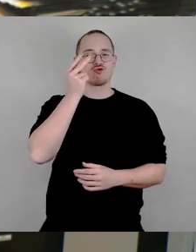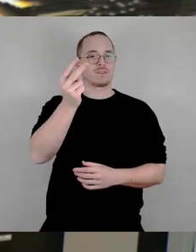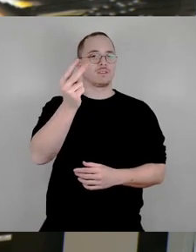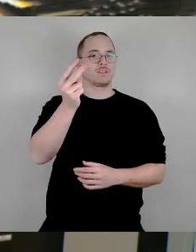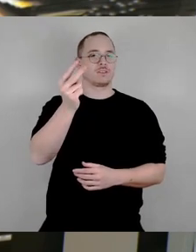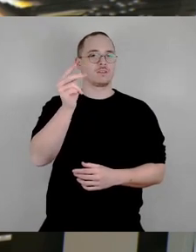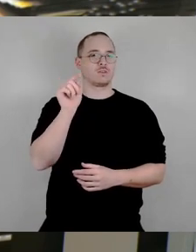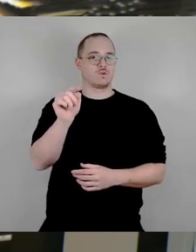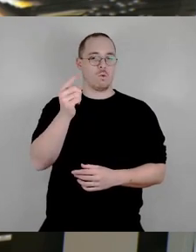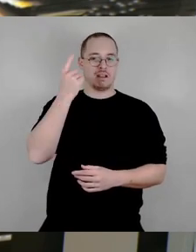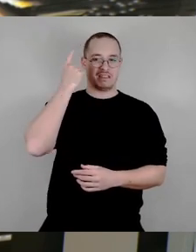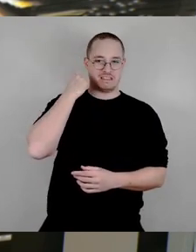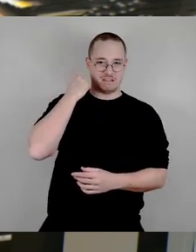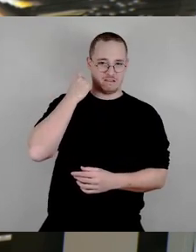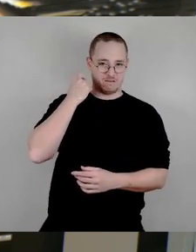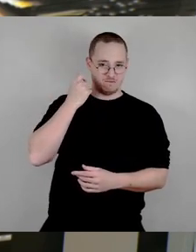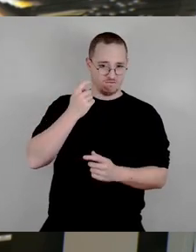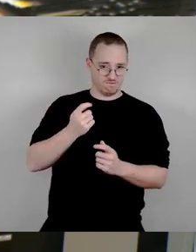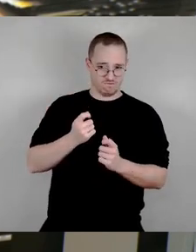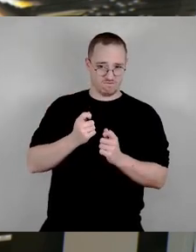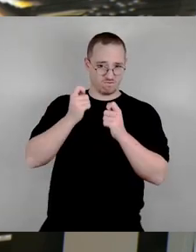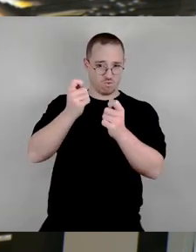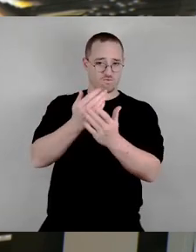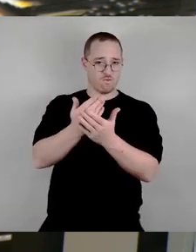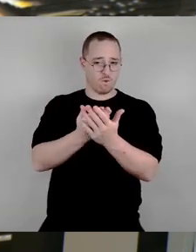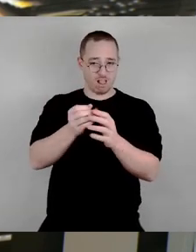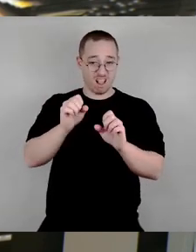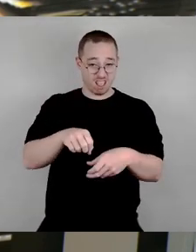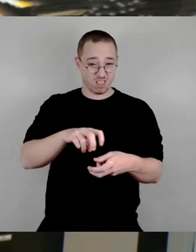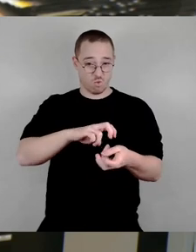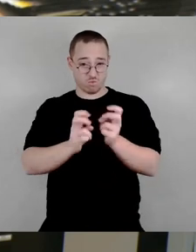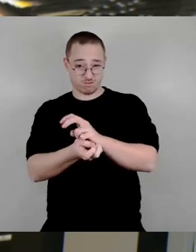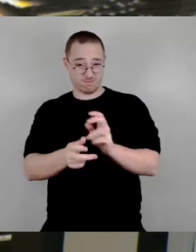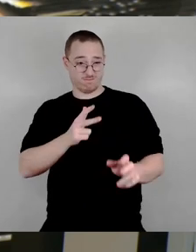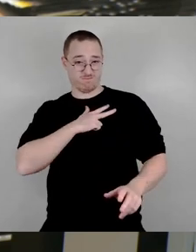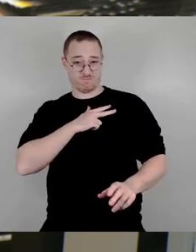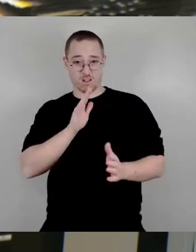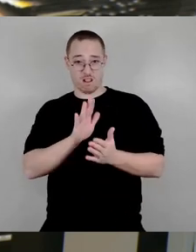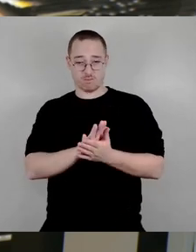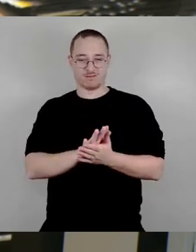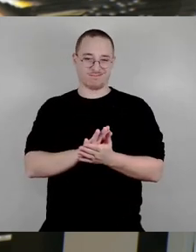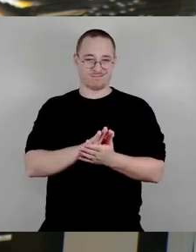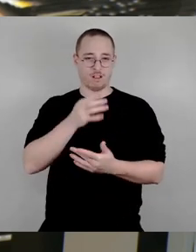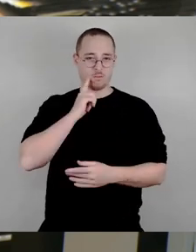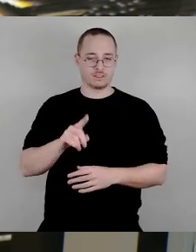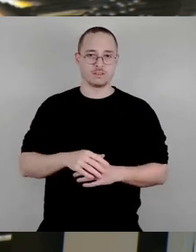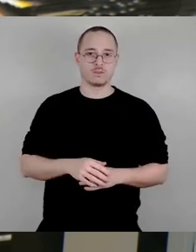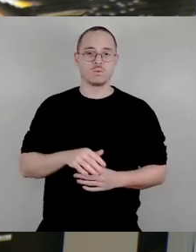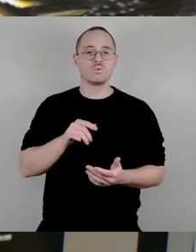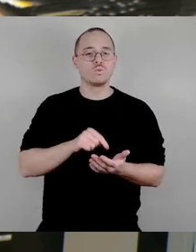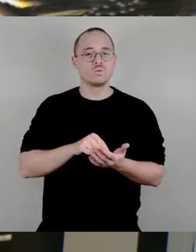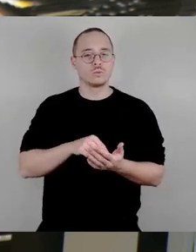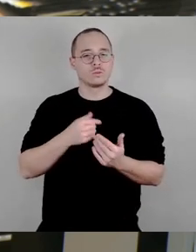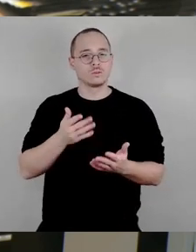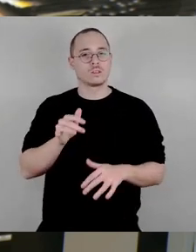vorgestellt wurde, weil wir auf diesem Areal insgesamt zwölf verschiedene Eigentümer haben, die in einem, auch das ist schon mehrfach erwähnt worden,